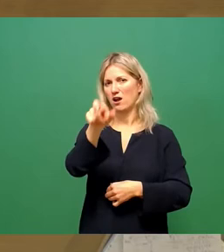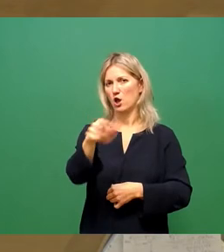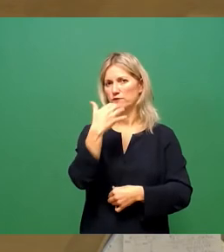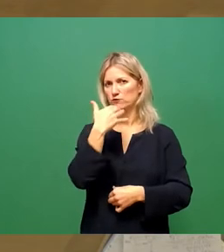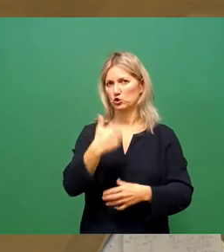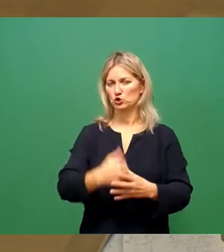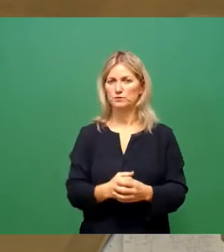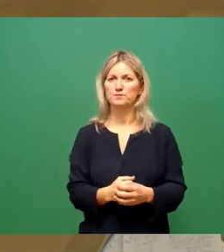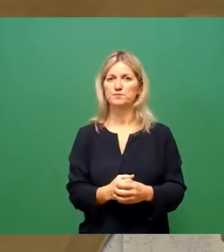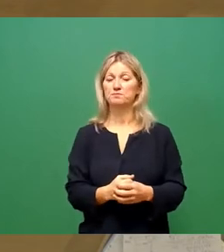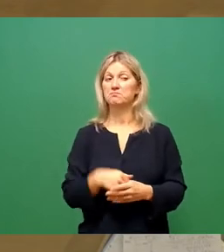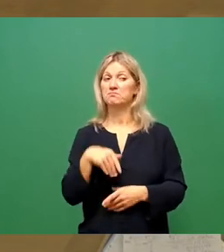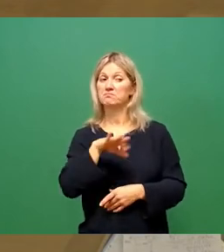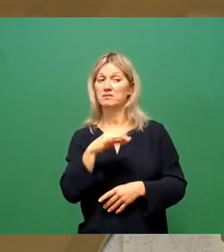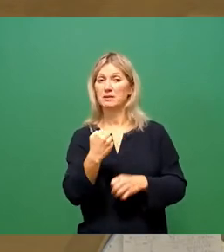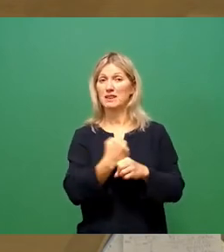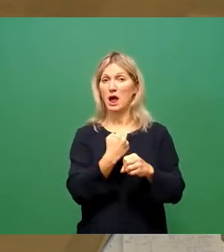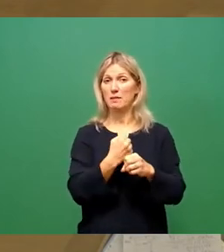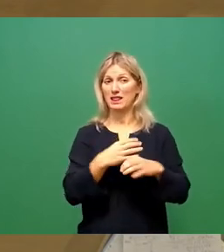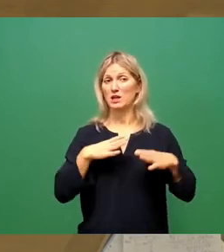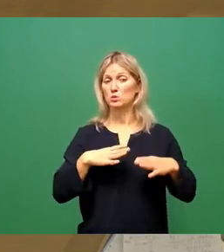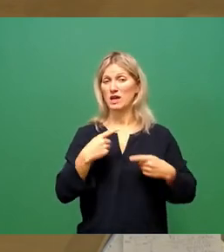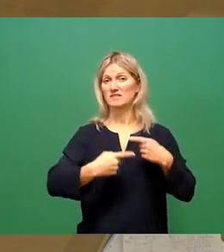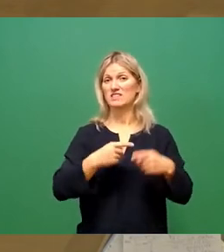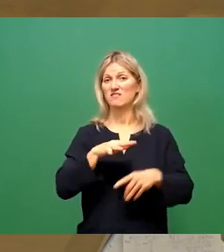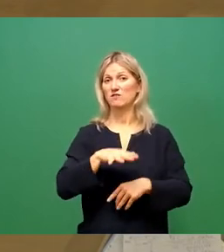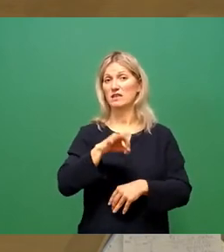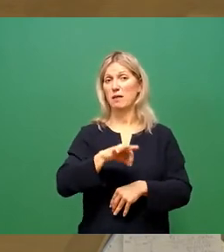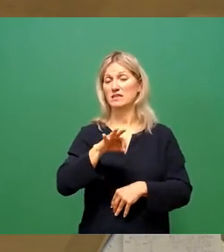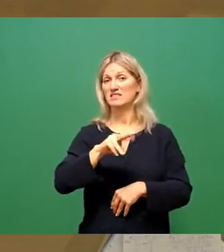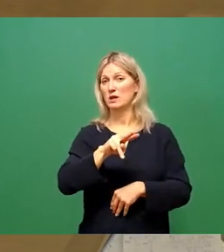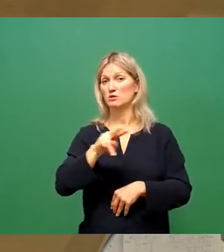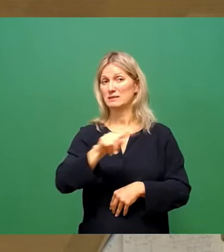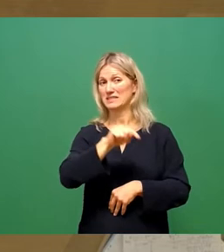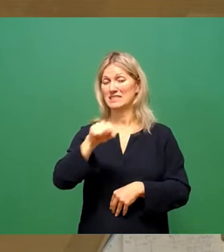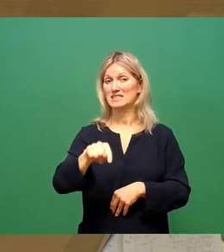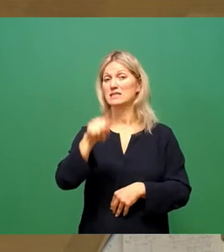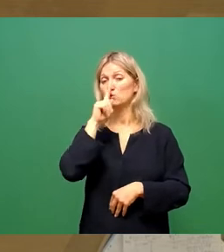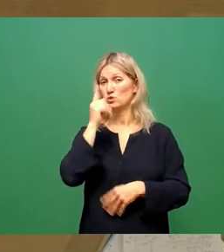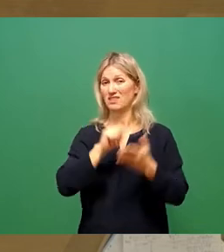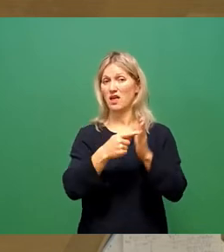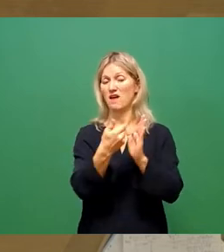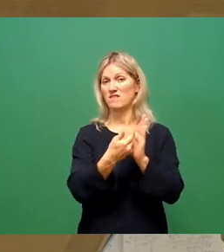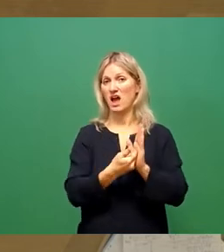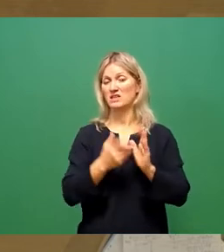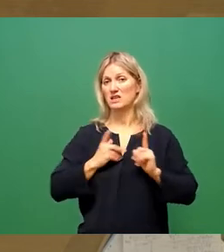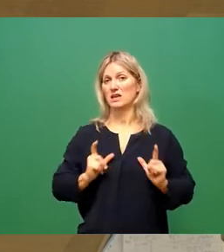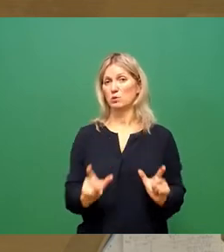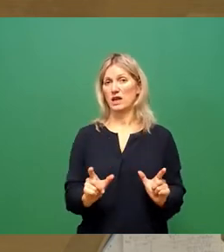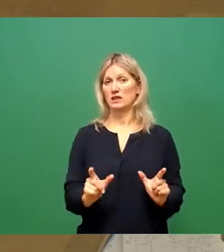Beschäftigte im Gesundheitswesen müssen seit dem 15. März 2022 einen Immunitätsnachweis erbringen. Impfung oder